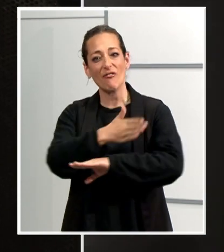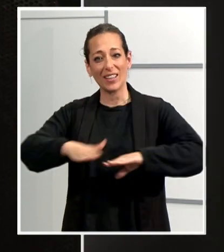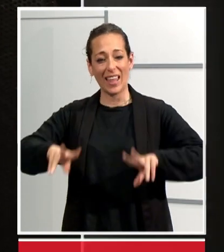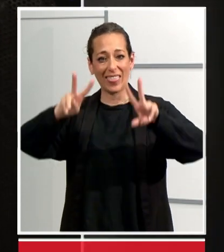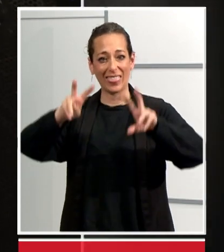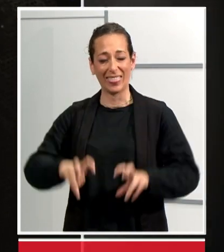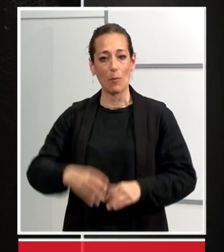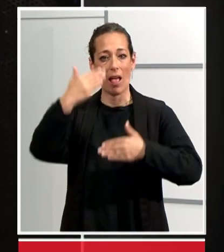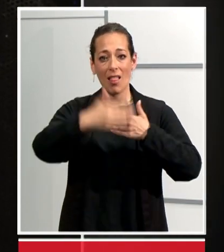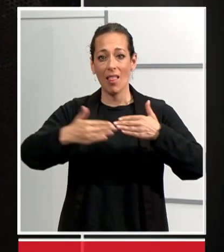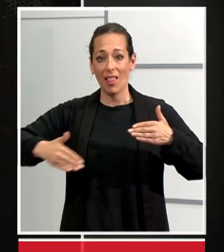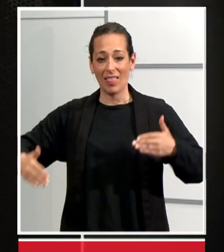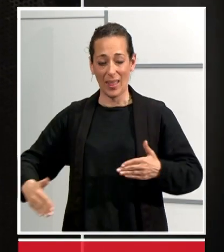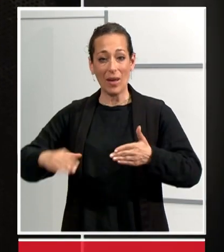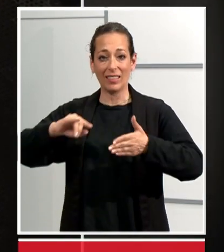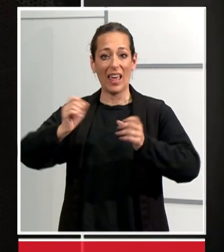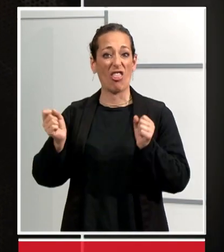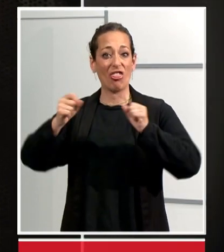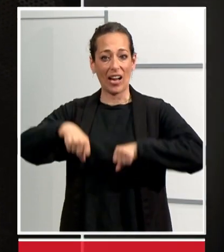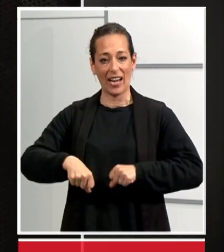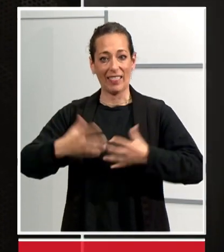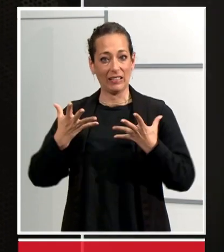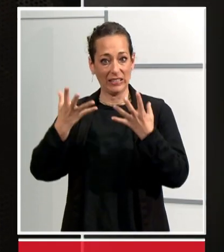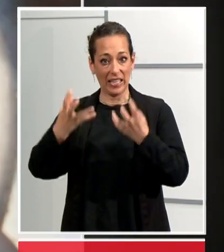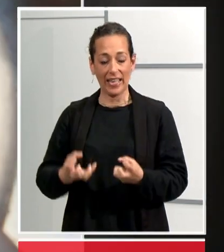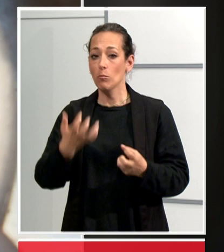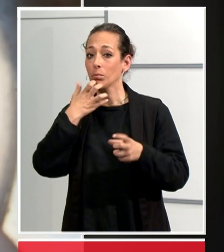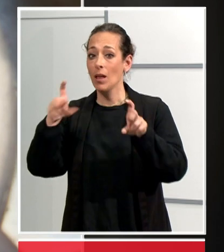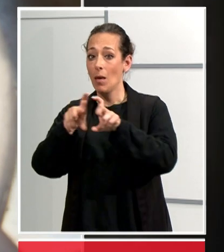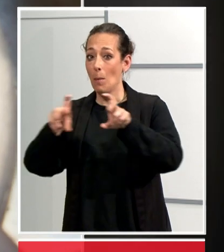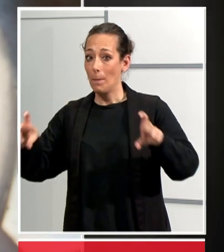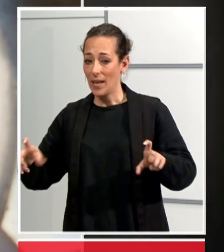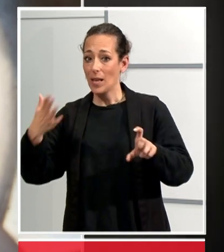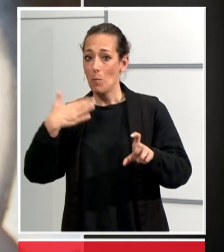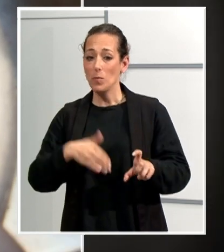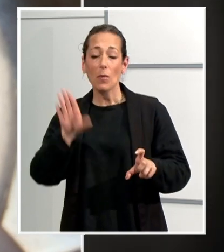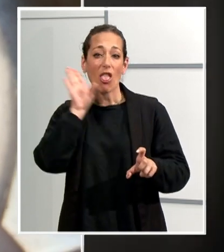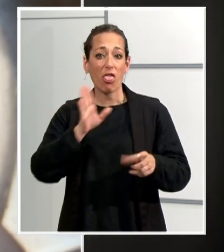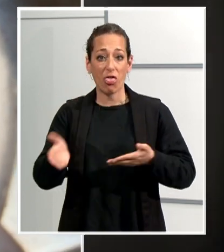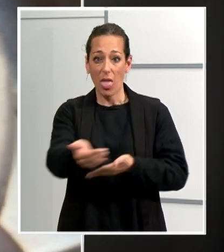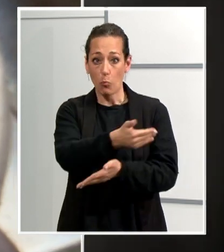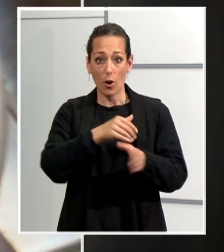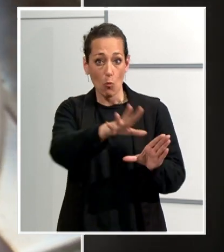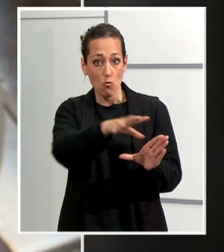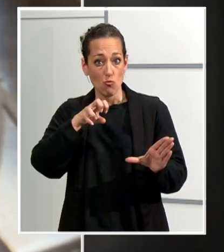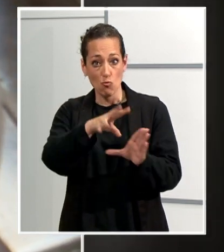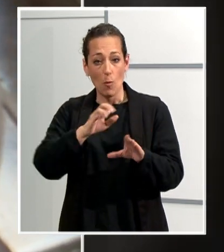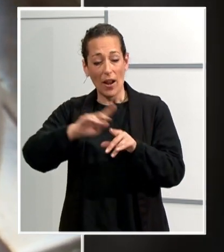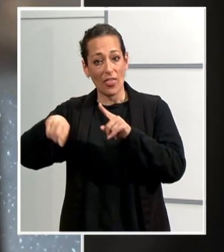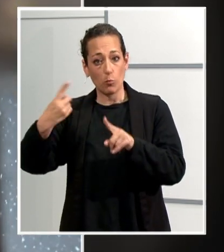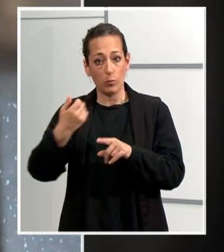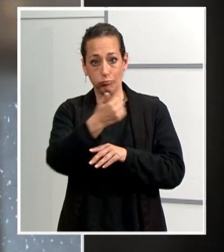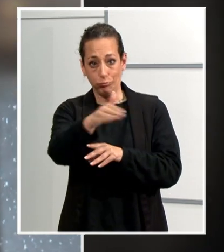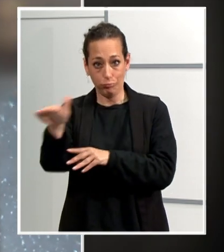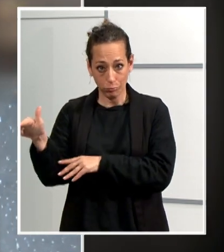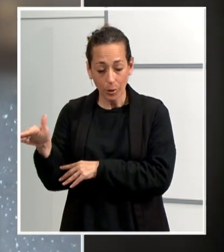Una empresa s'encarregaria de recollir-la de la depuradora de les fonts i distribuir-la. Aquesta és una de les qüestions que s'han tractat en la jornada